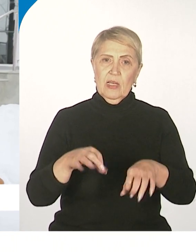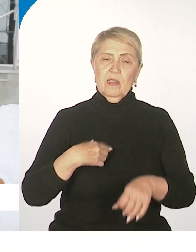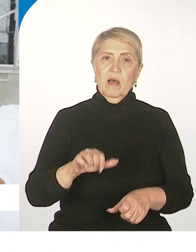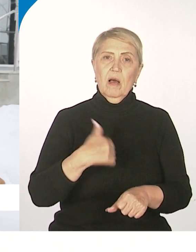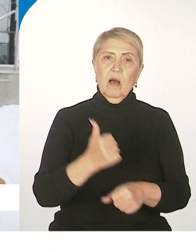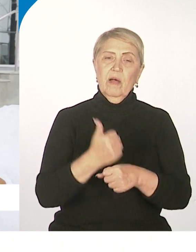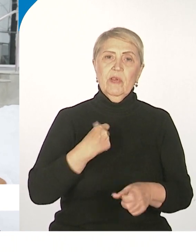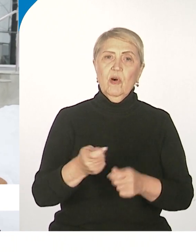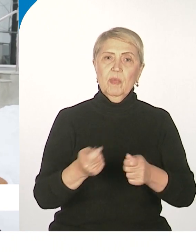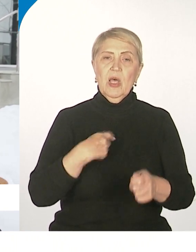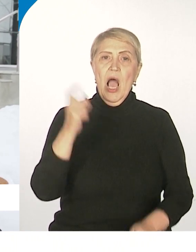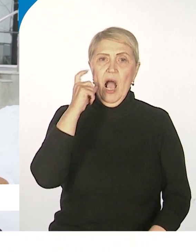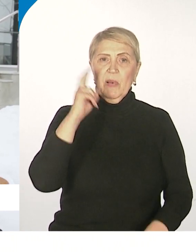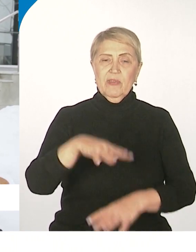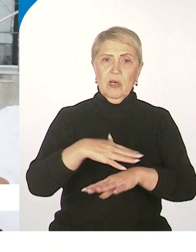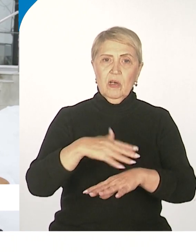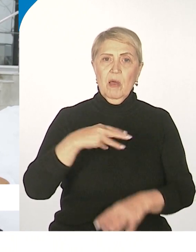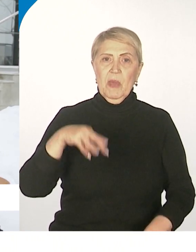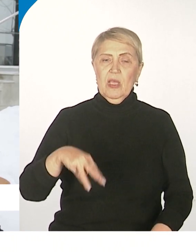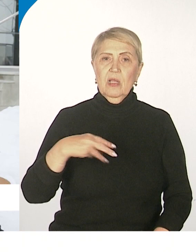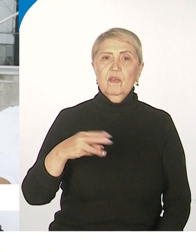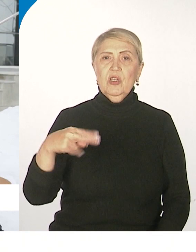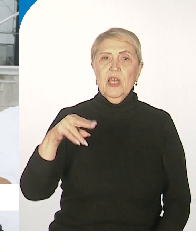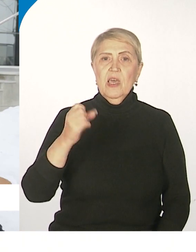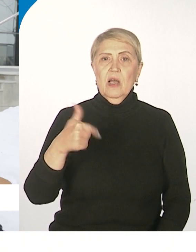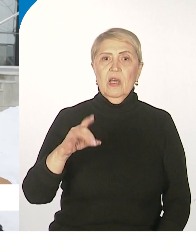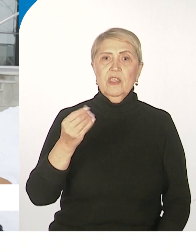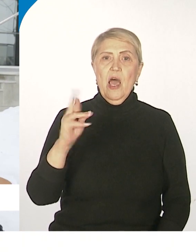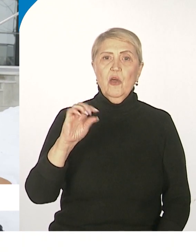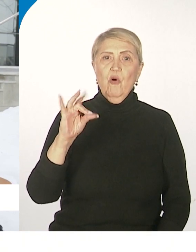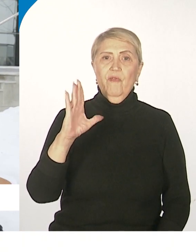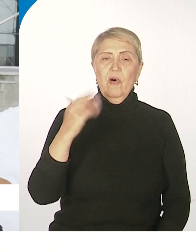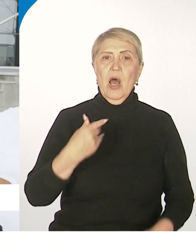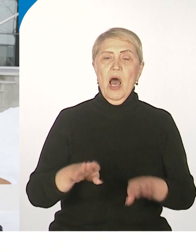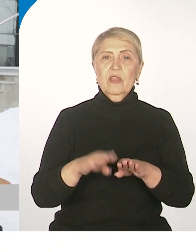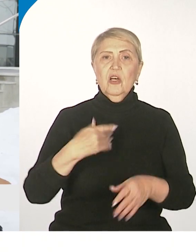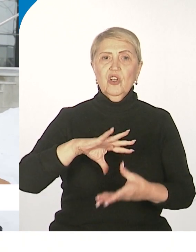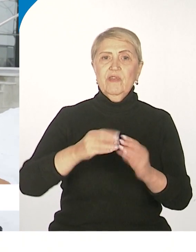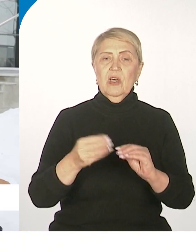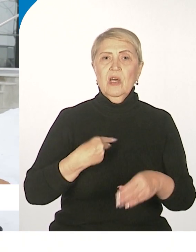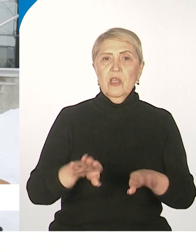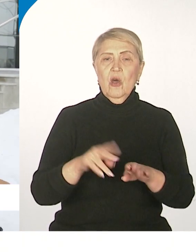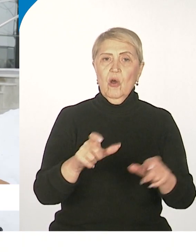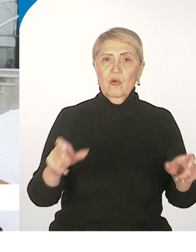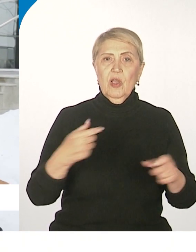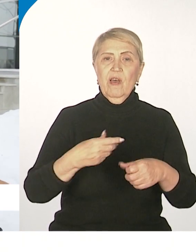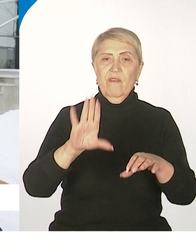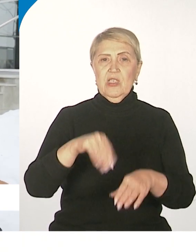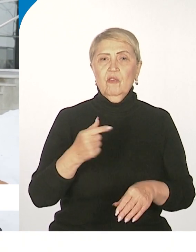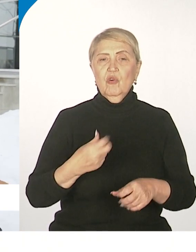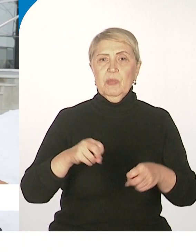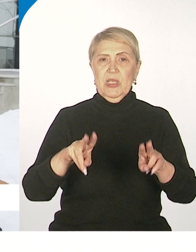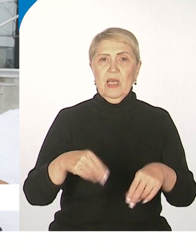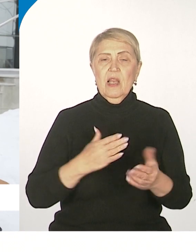Хабаровского края Михаила Дегтярёва, а также всех тех людей, всех специалистов, которые